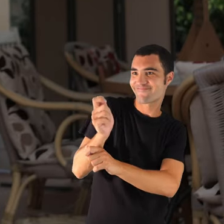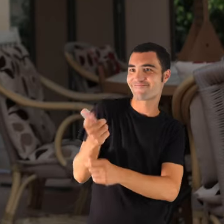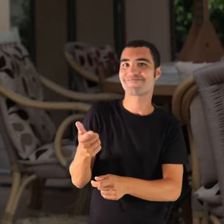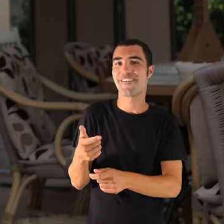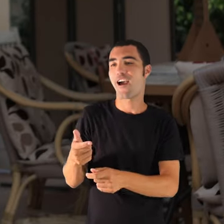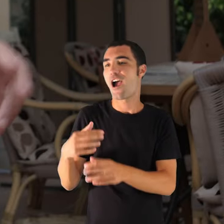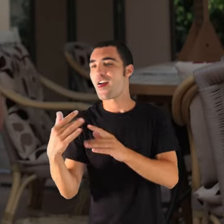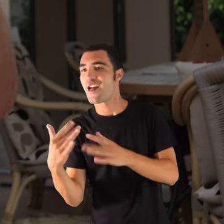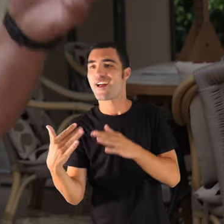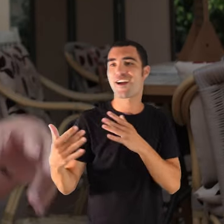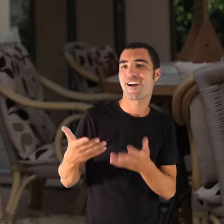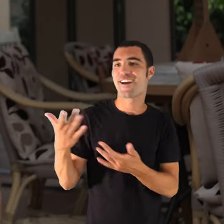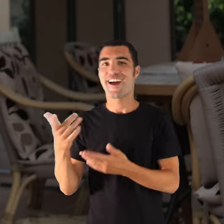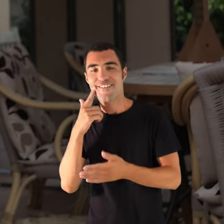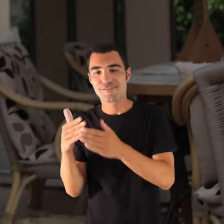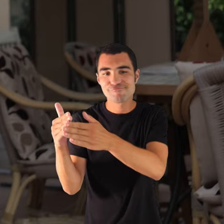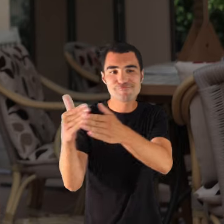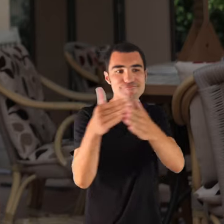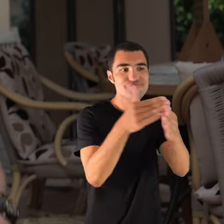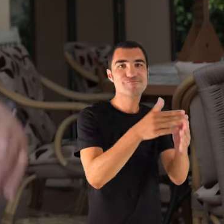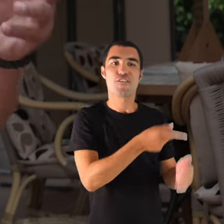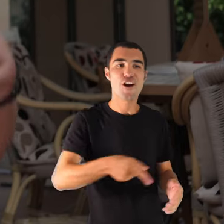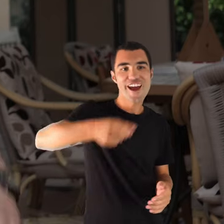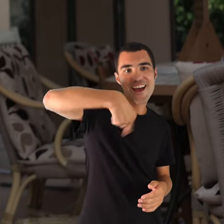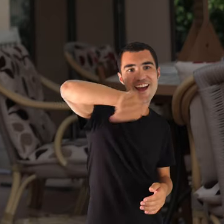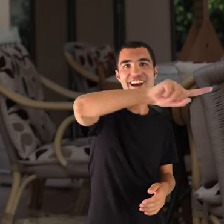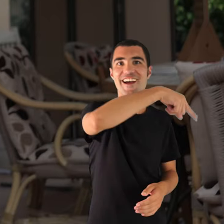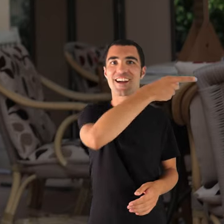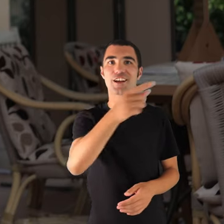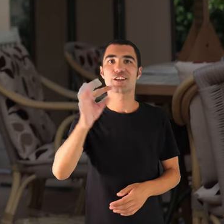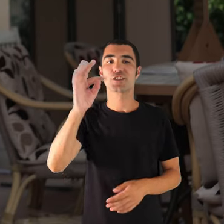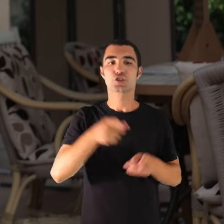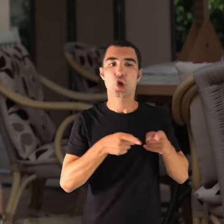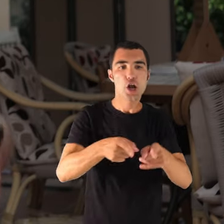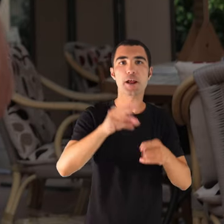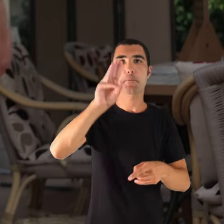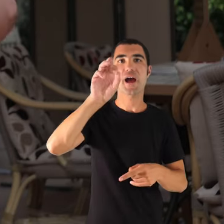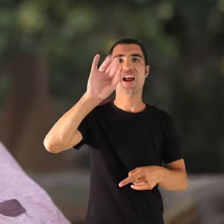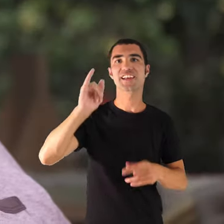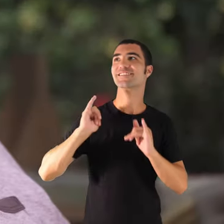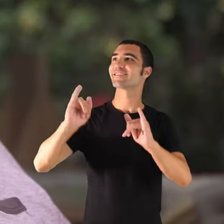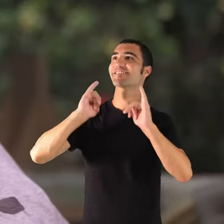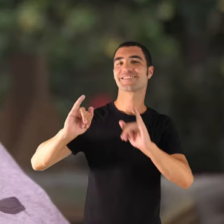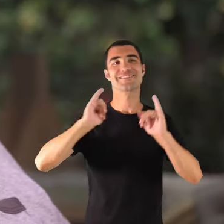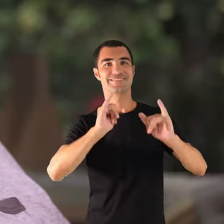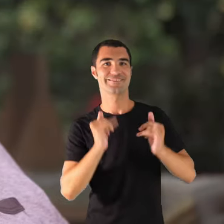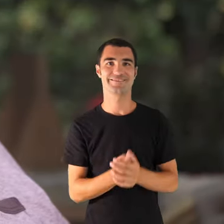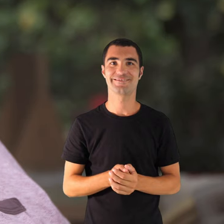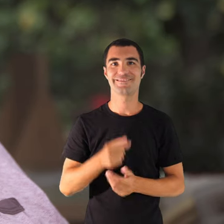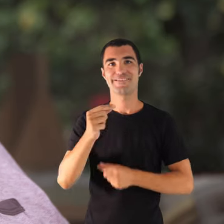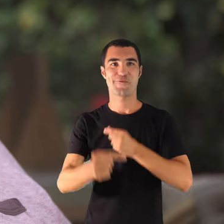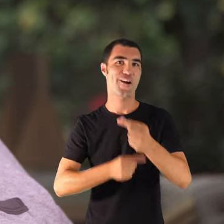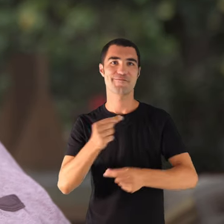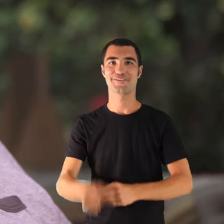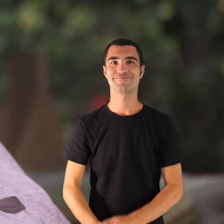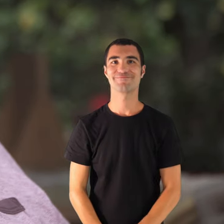amb unes torrents de parells, en fi, i avui on vas? Avui vés, però no ho sé, no t'aniria d'anar-vos allà? Ah sí? Pues mira, feien la calobra